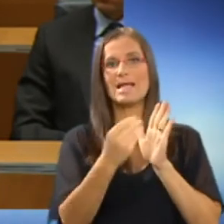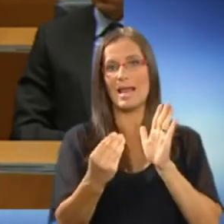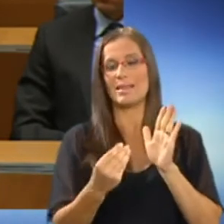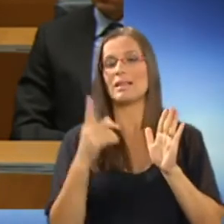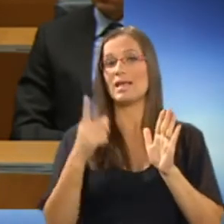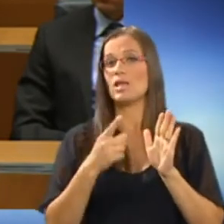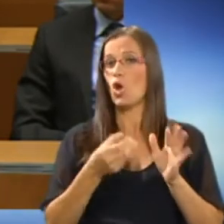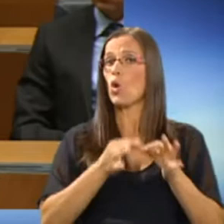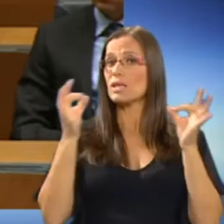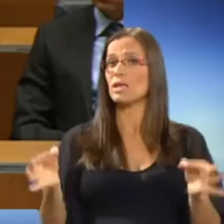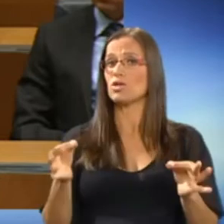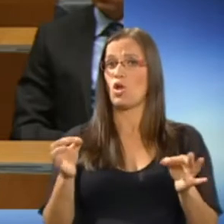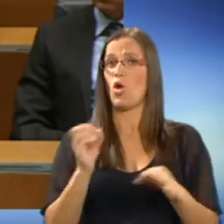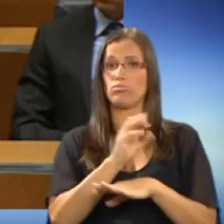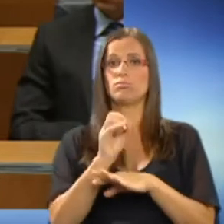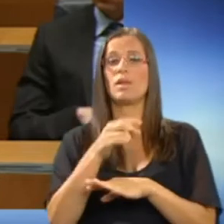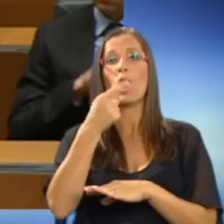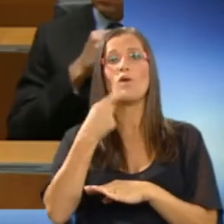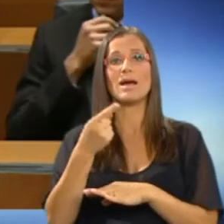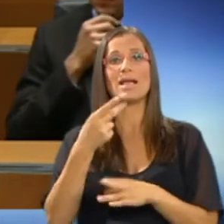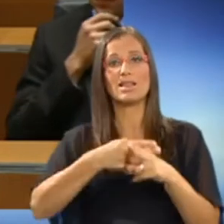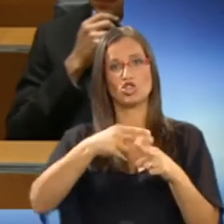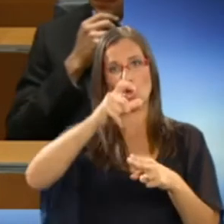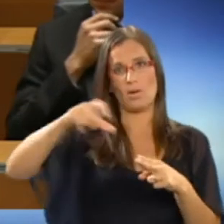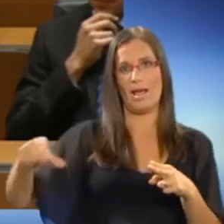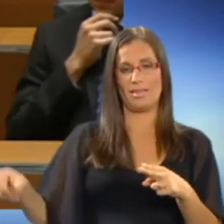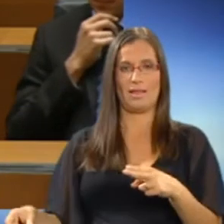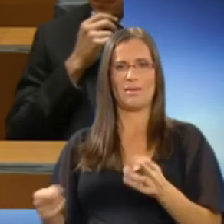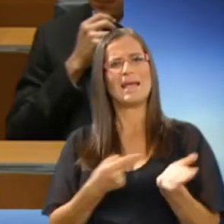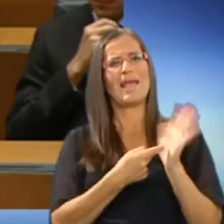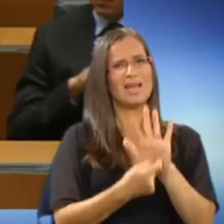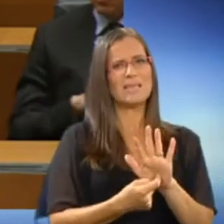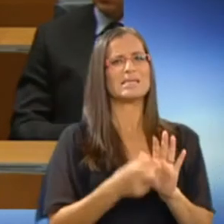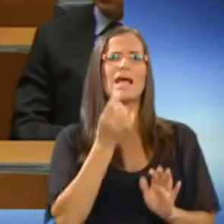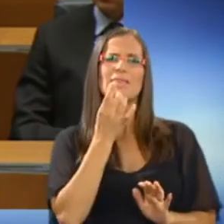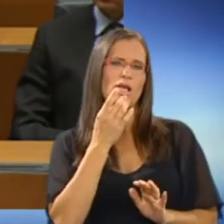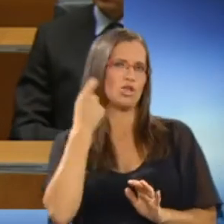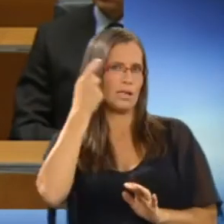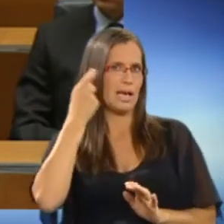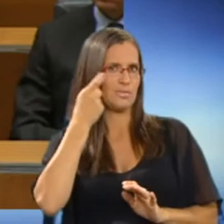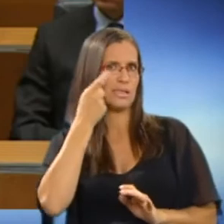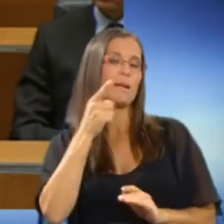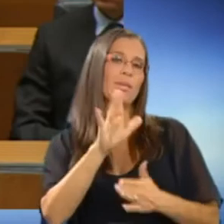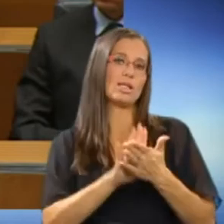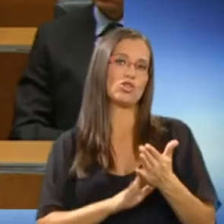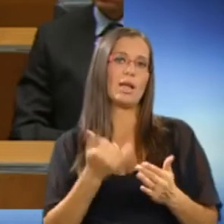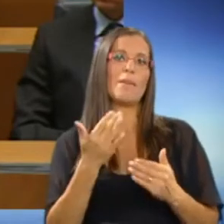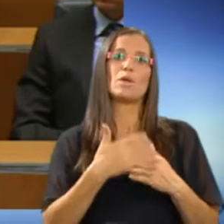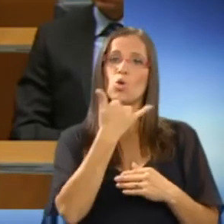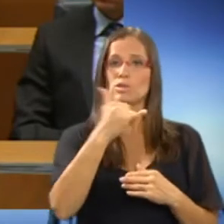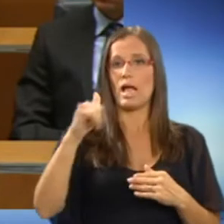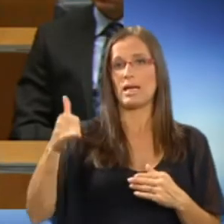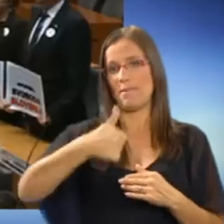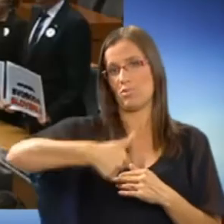in odkrito nagovarja državljane. Refleksija, temeljit premislek pa se prične pri vsakem